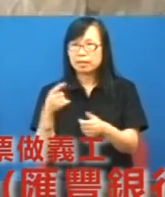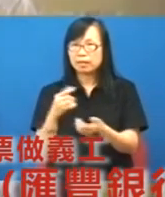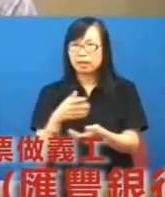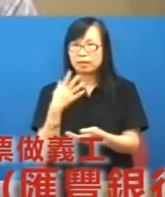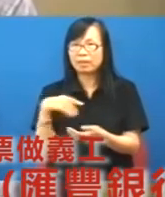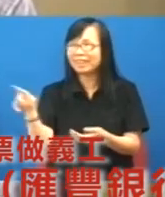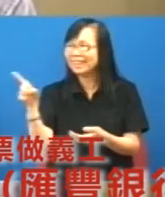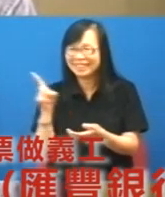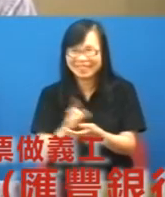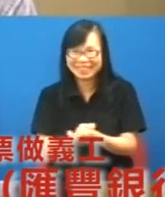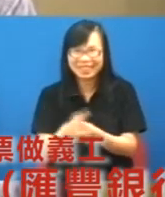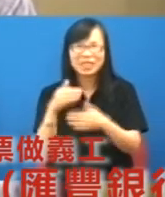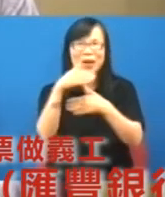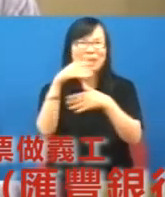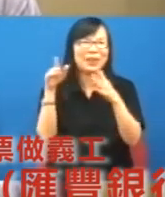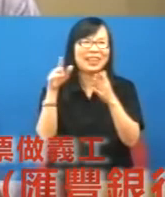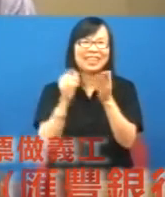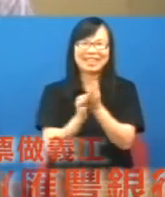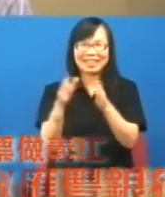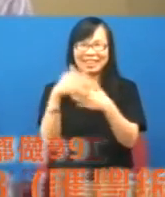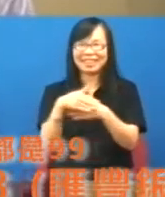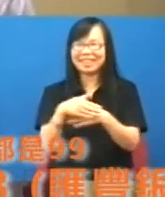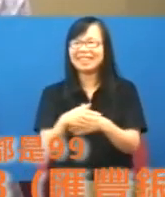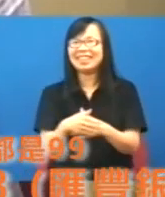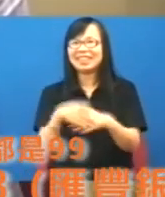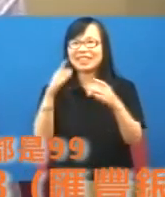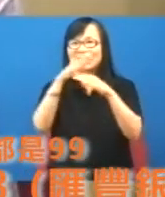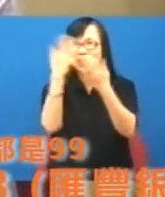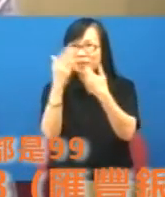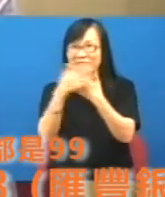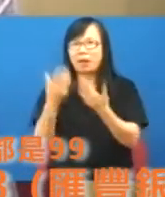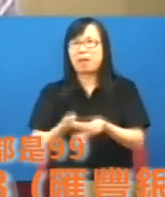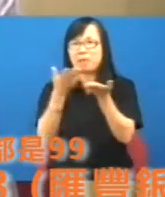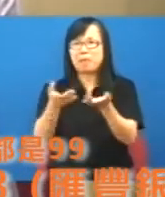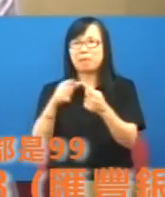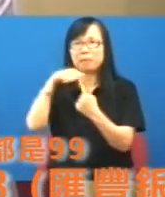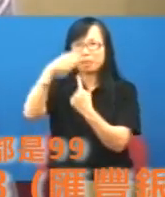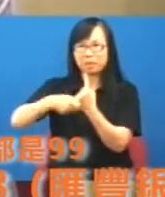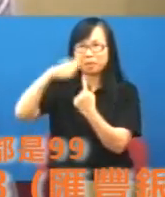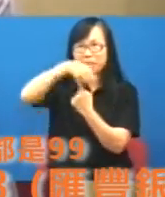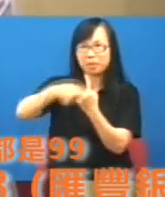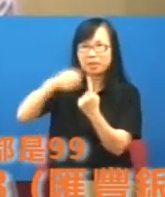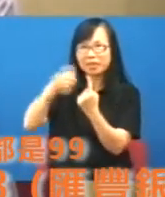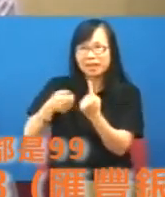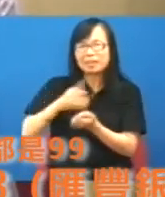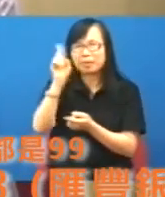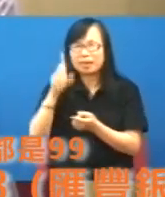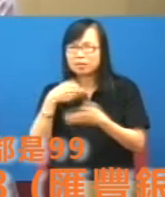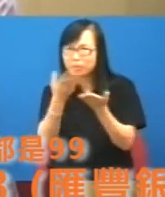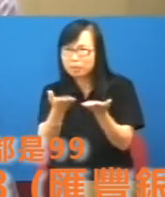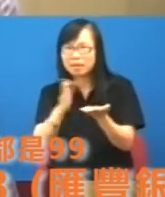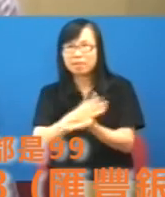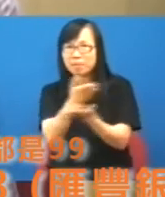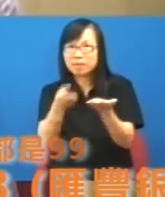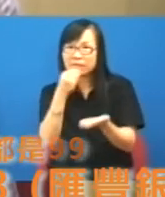蘭佔了我螢幕某個位置所以現在就送給大家一條蕉這條蕉是怎樣送給大家呢就不是